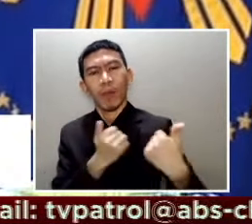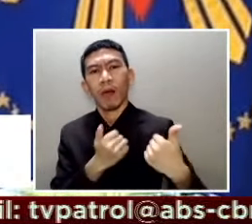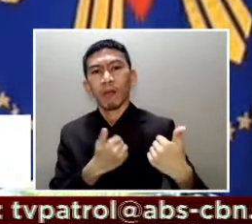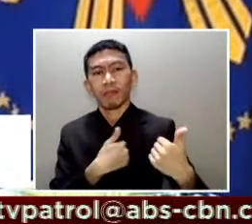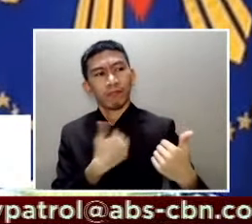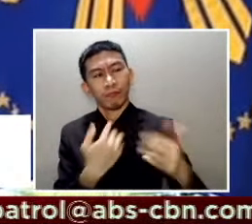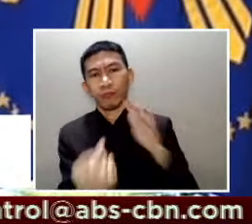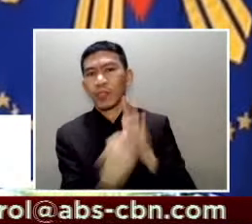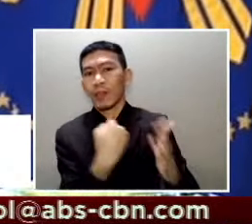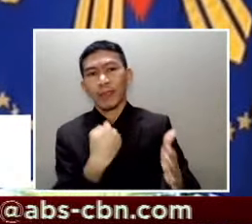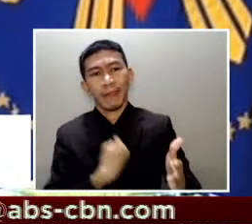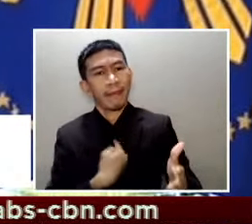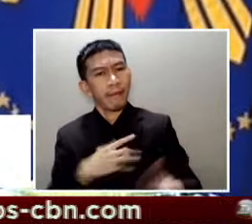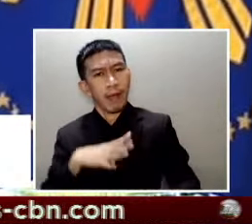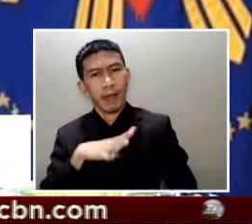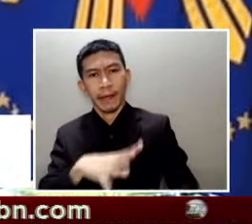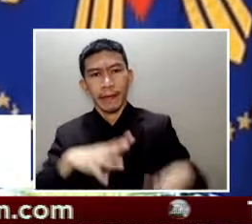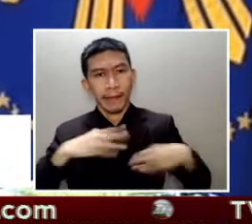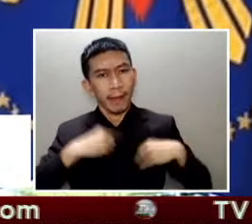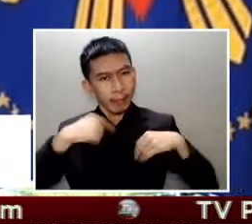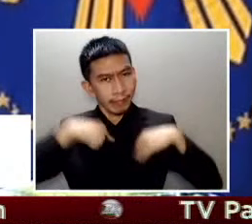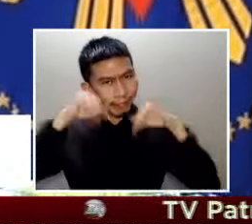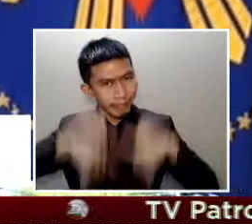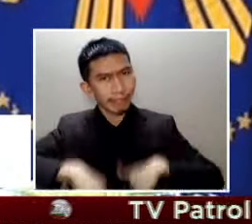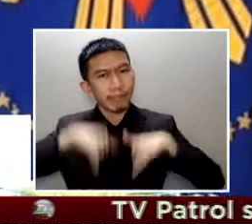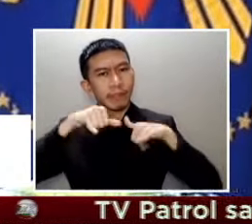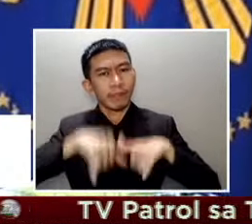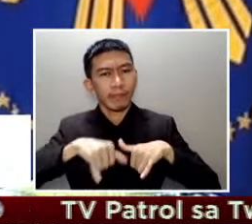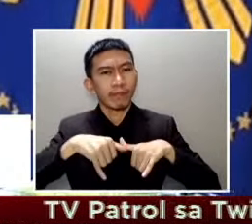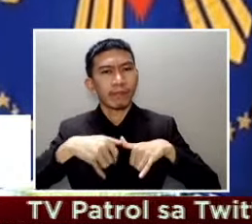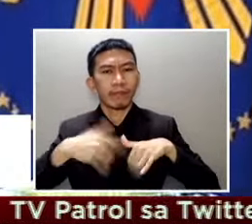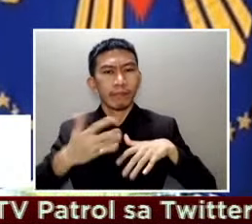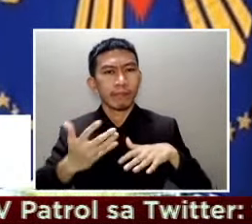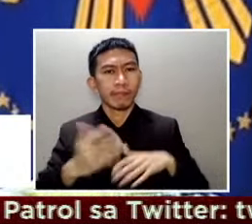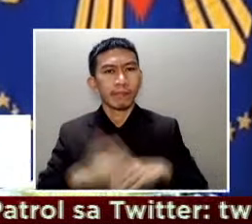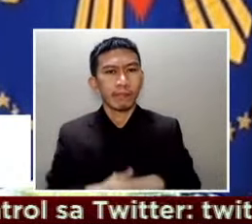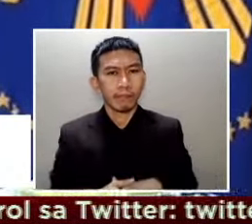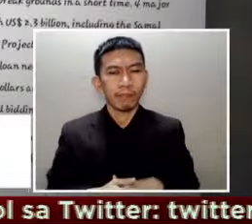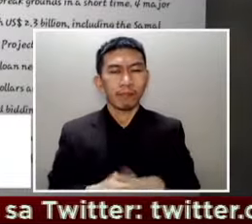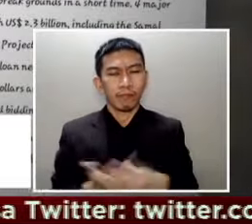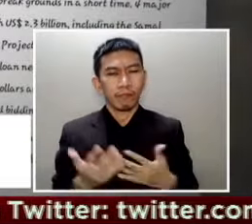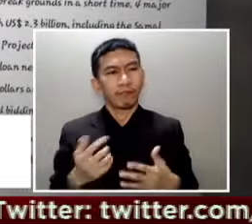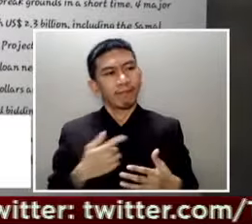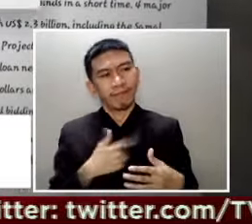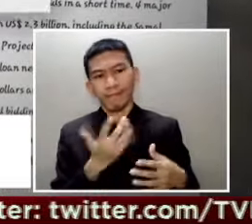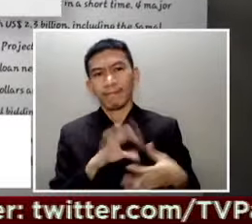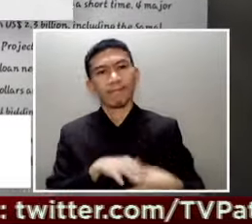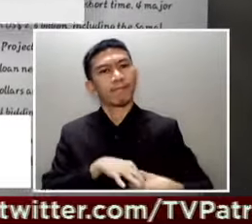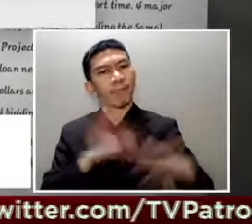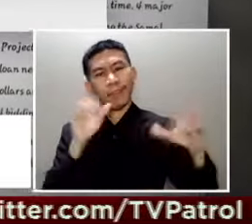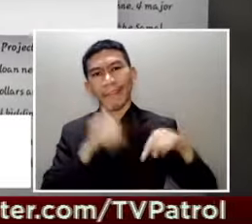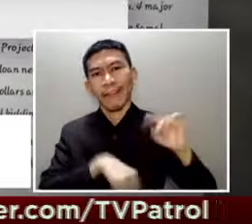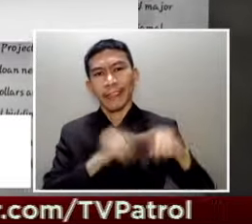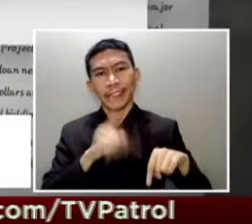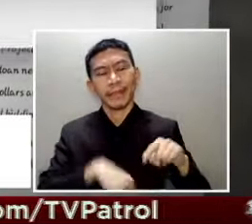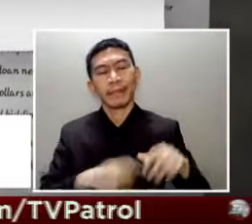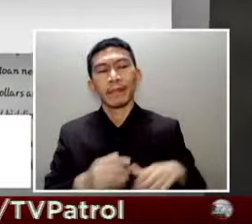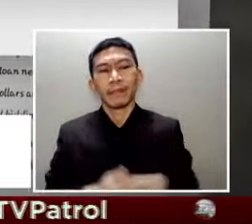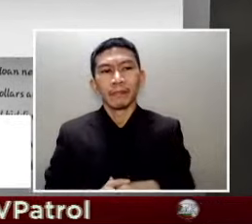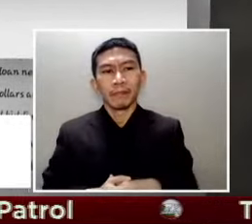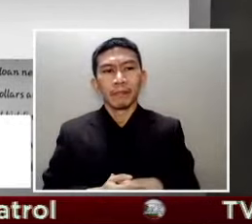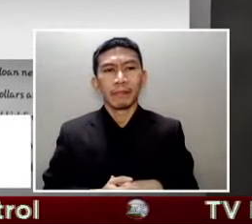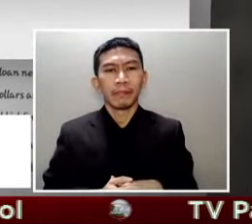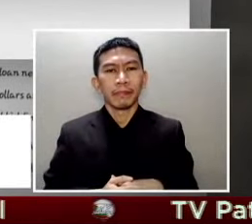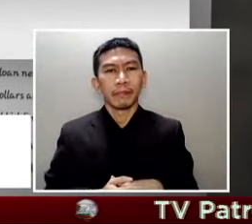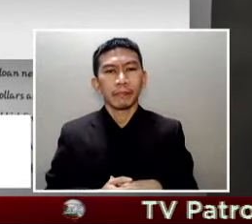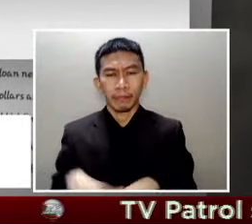patayin mo ako dito ako dito magtapos ang ating pagkakaibigan Sabi ni Chinese Ambassador to